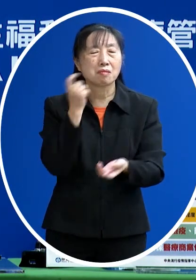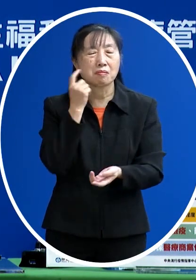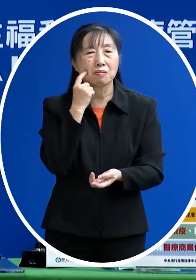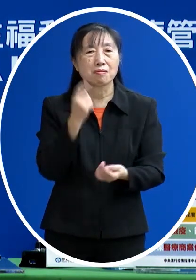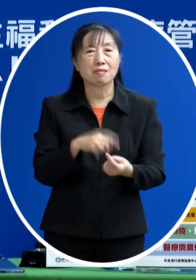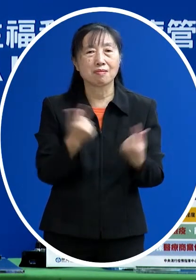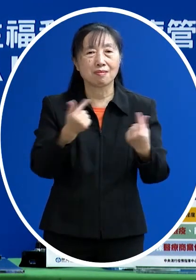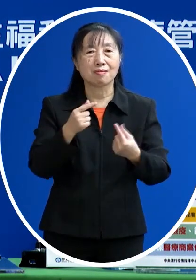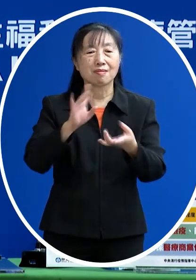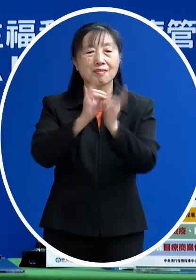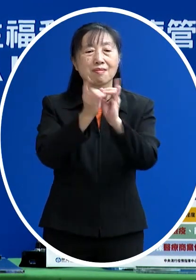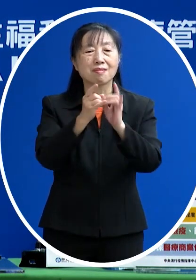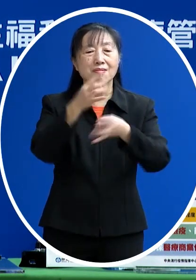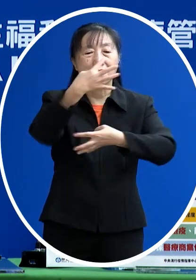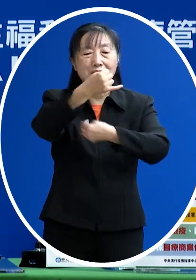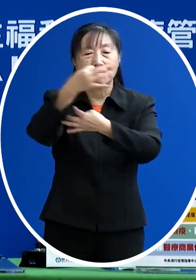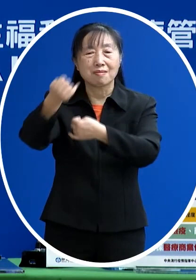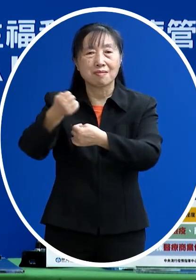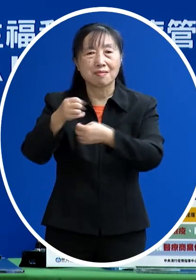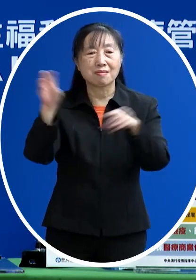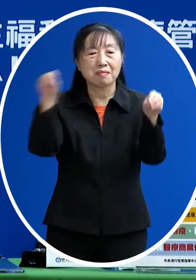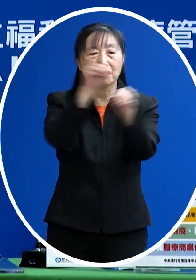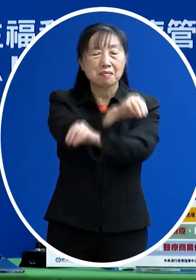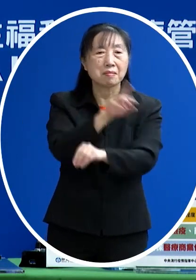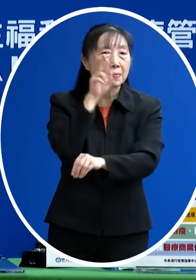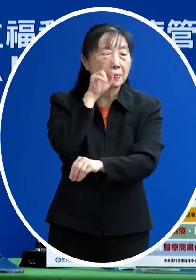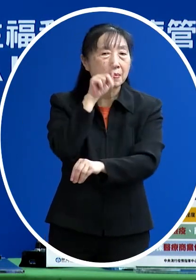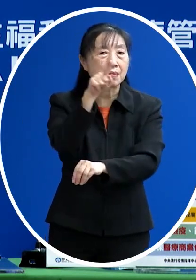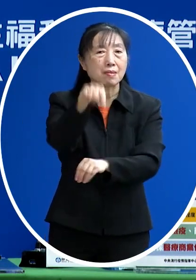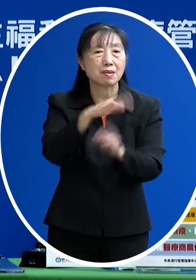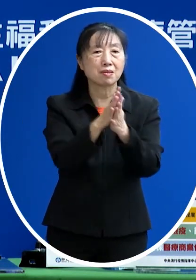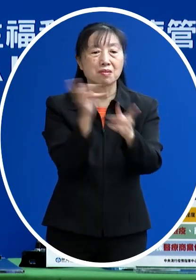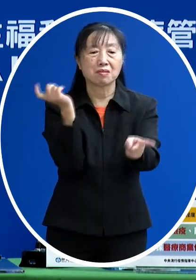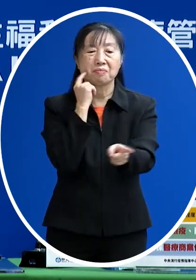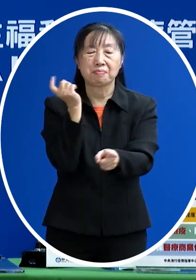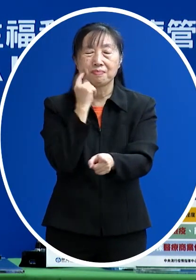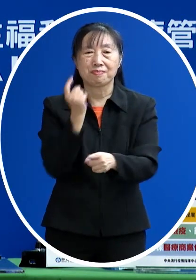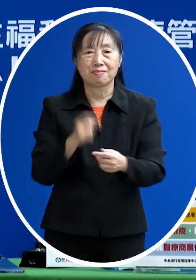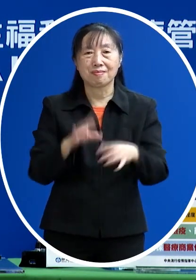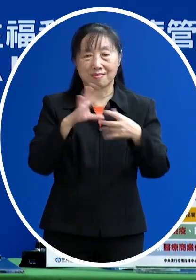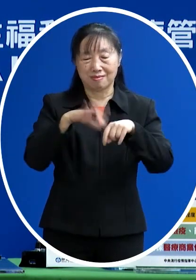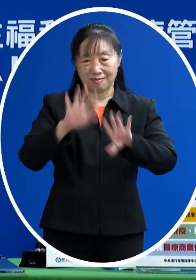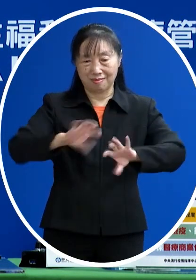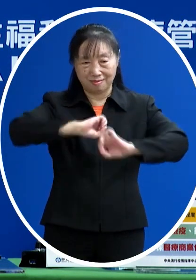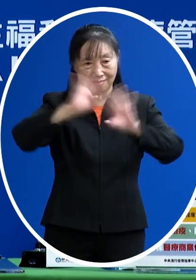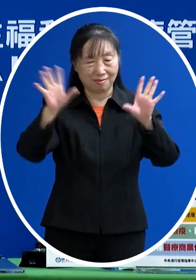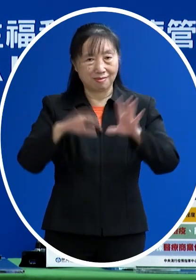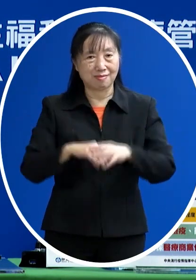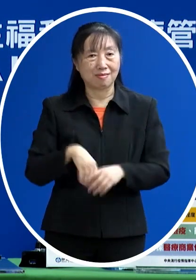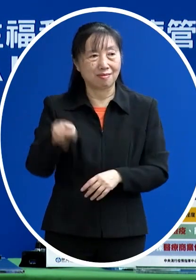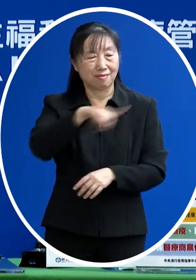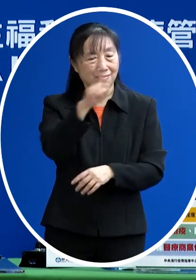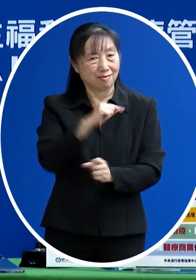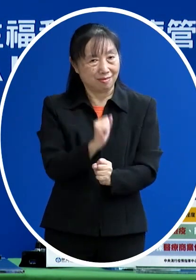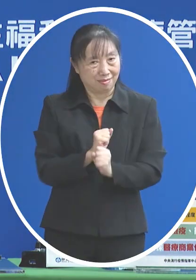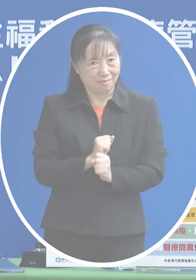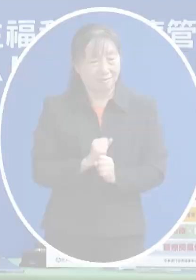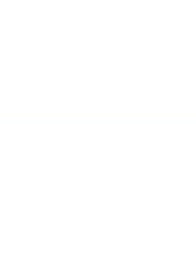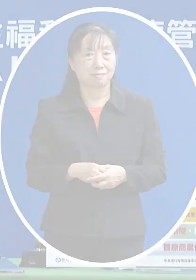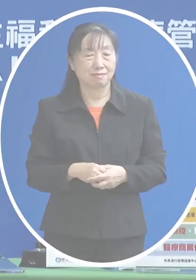尤其是把日期措置那這已經是假新聞了 那那我要提醒在傳等人要特別的注意